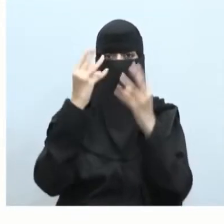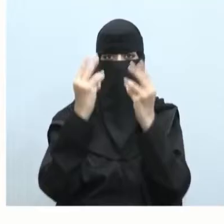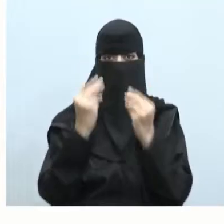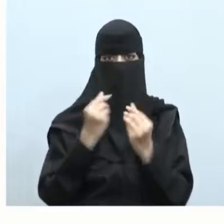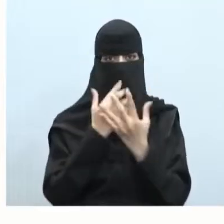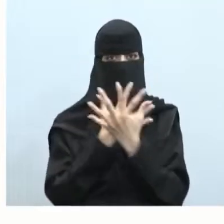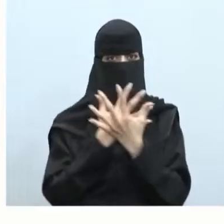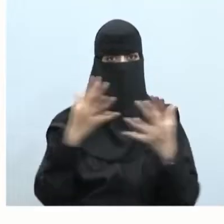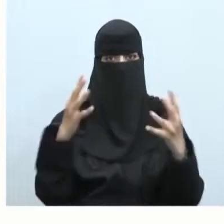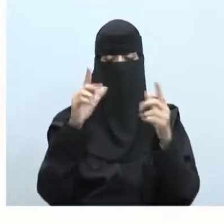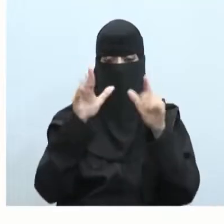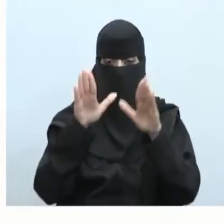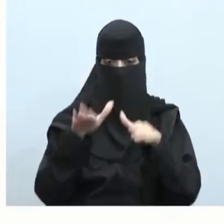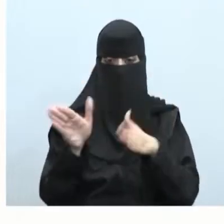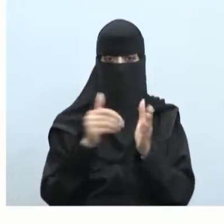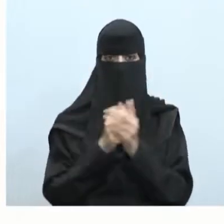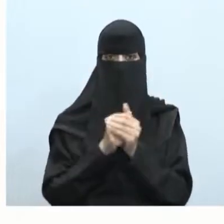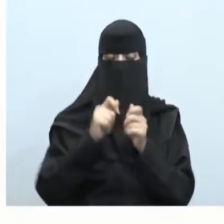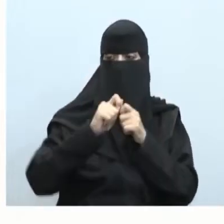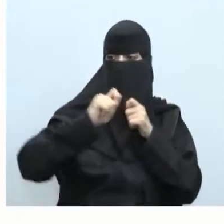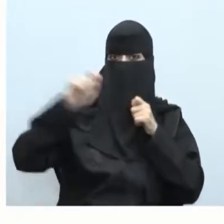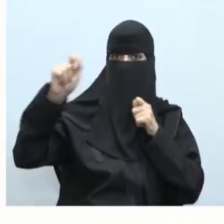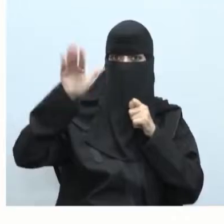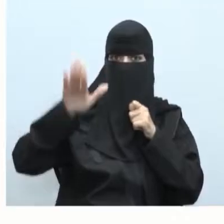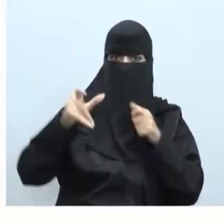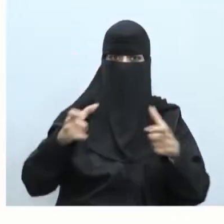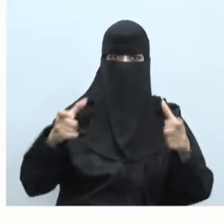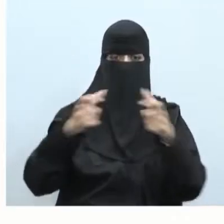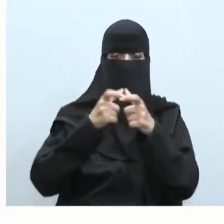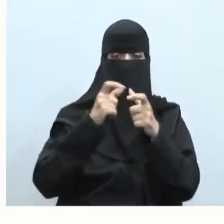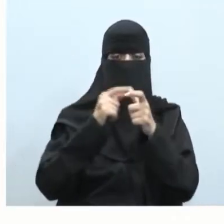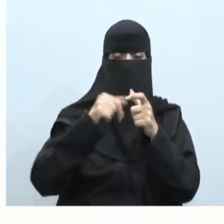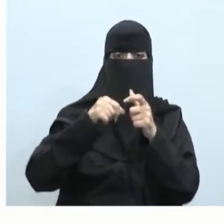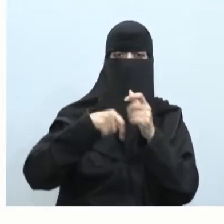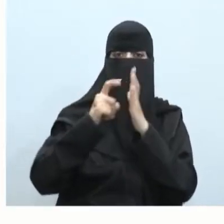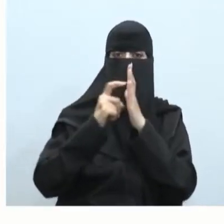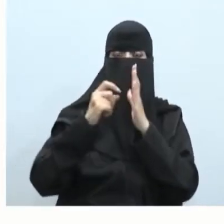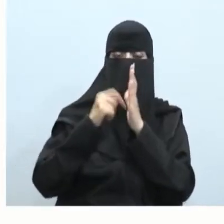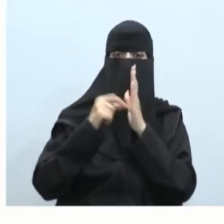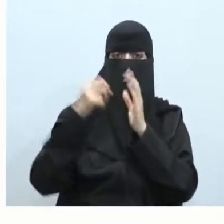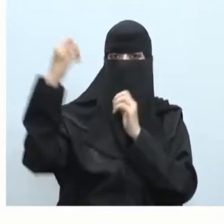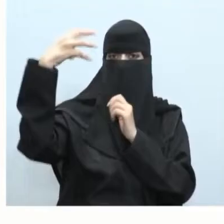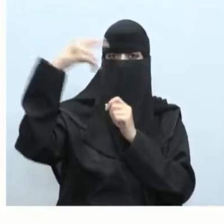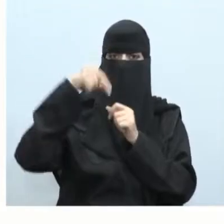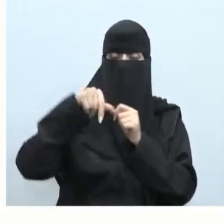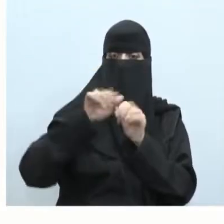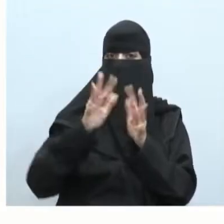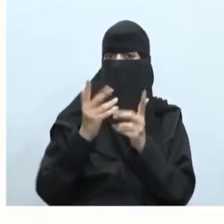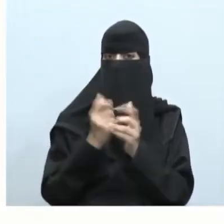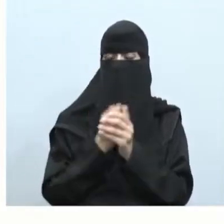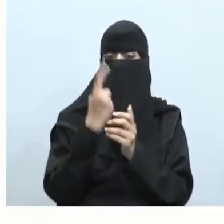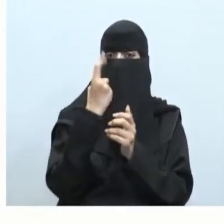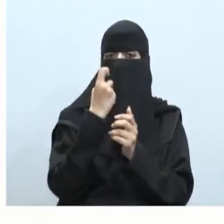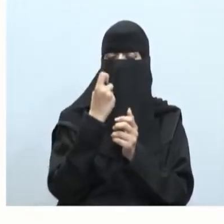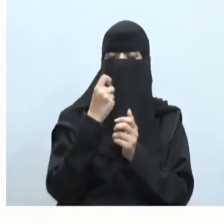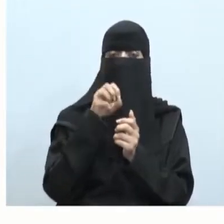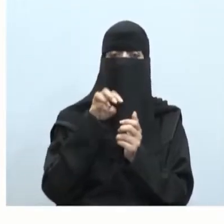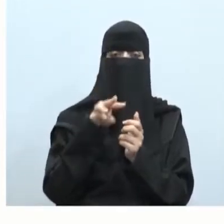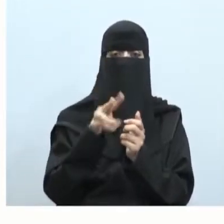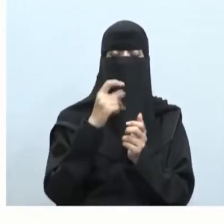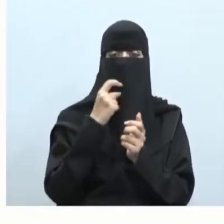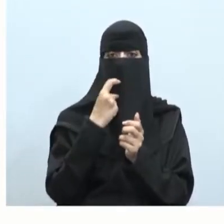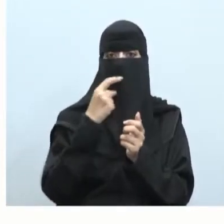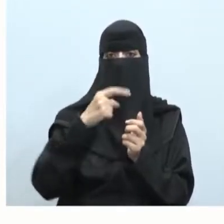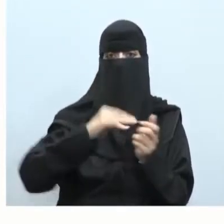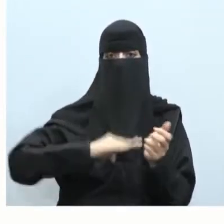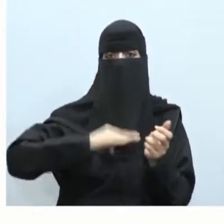كبيرة من السدم وتبعد عن المجموعة الشمسية مئات الآلاف من السنين الضوئية التي